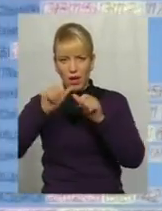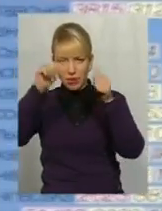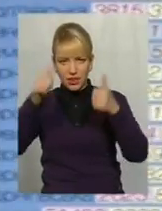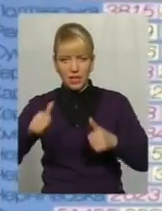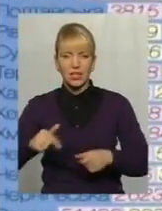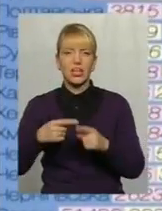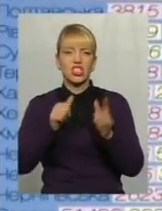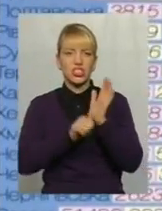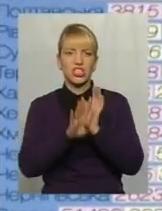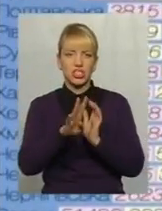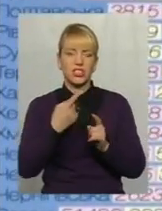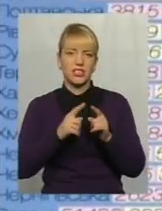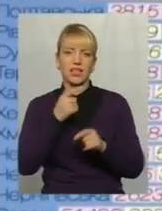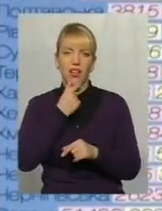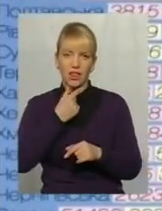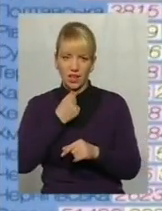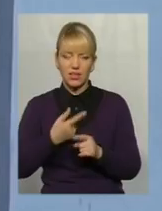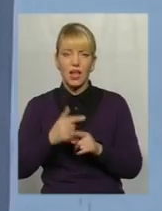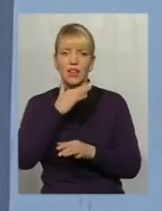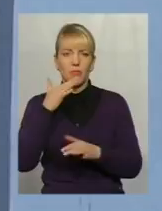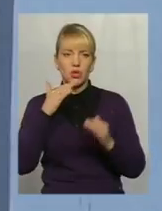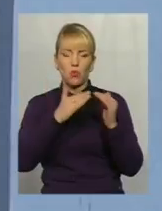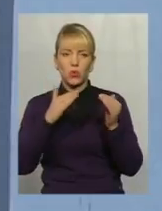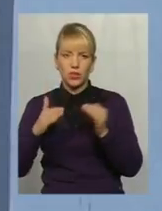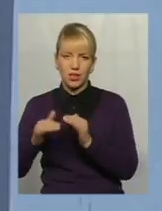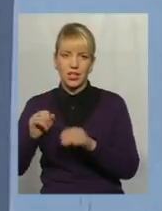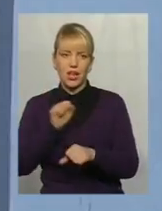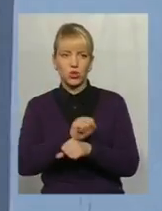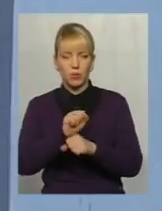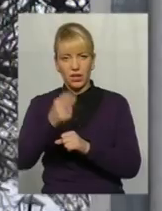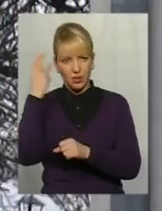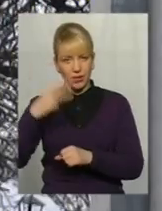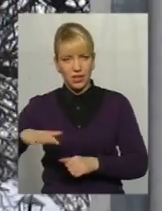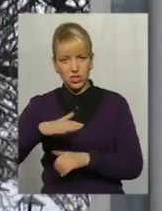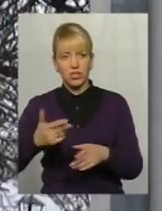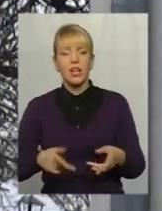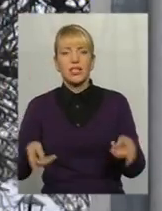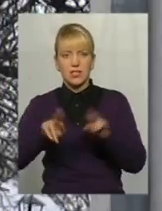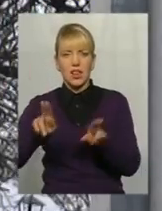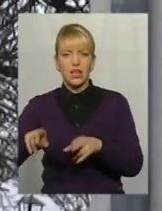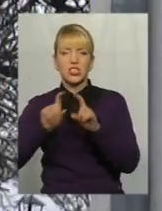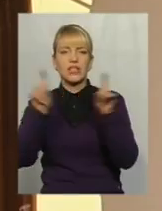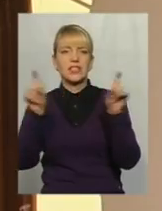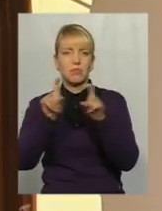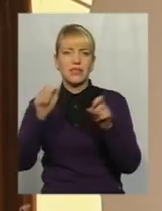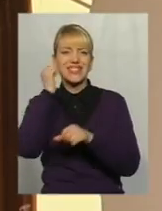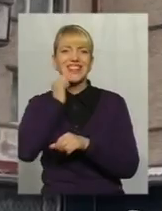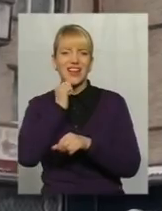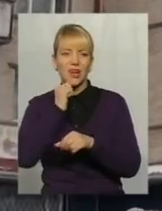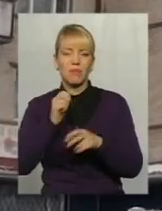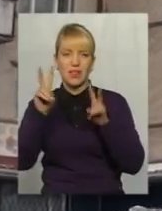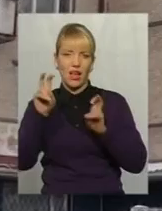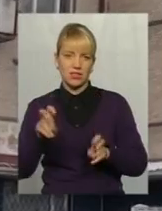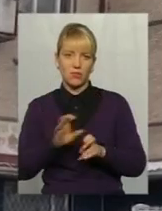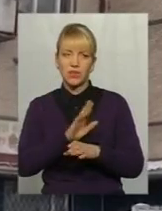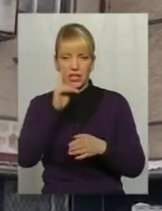Леніну. Проте на більшості будинків та зупинок громадського транспорту Хмельниччини таки залишились таблички зі старими назвами. Не зникли й